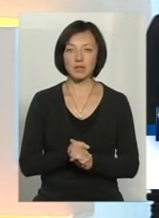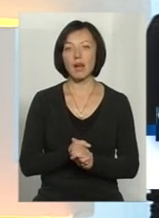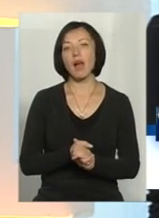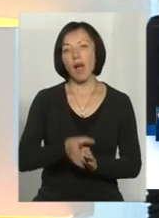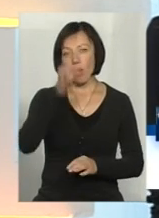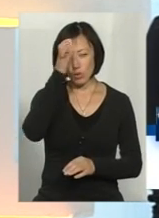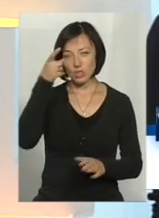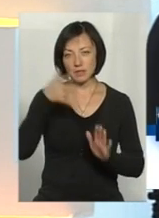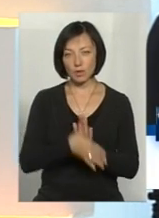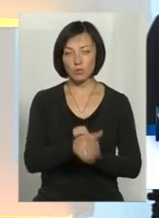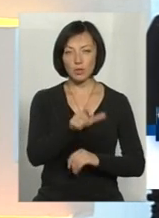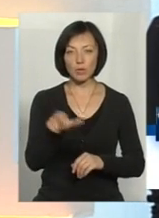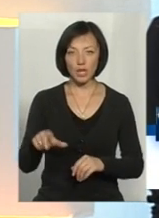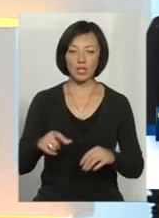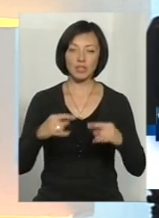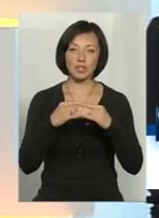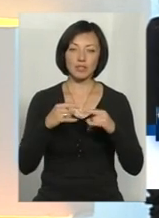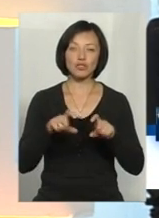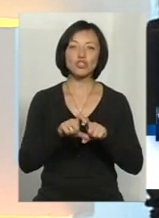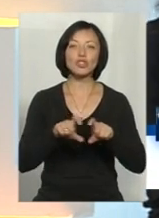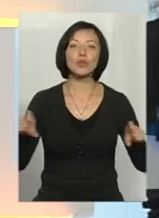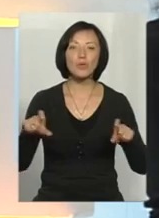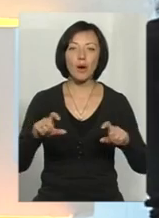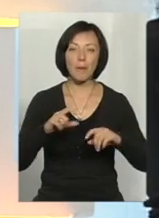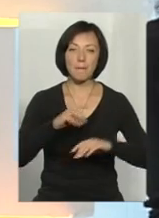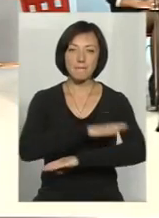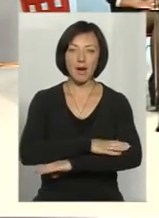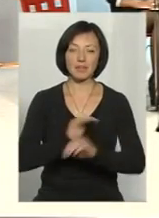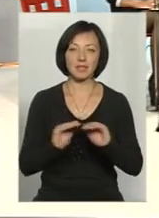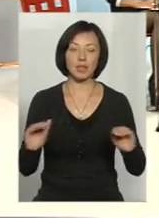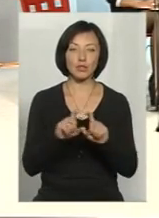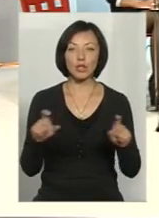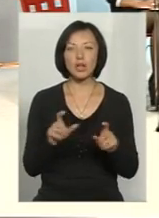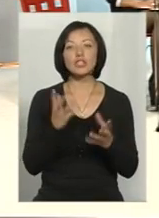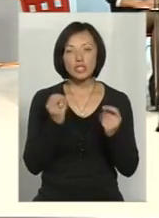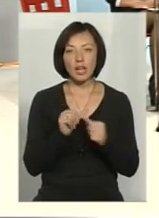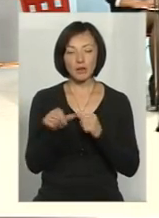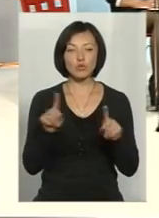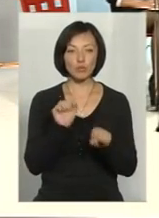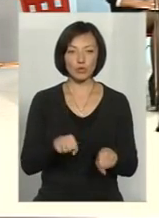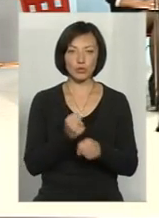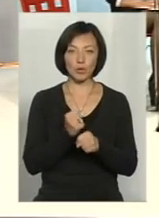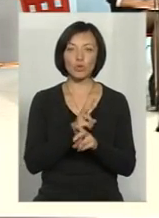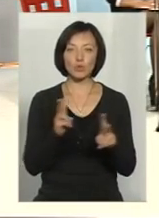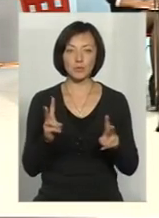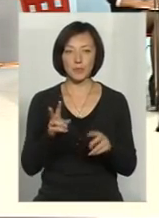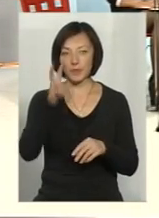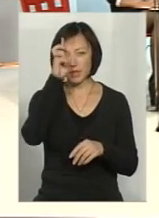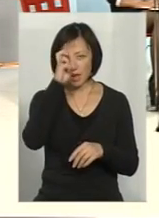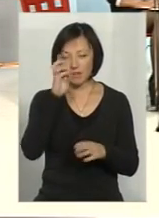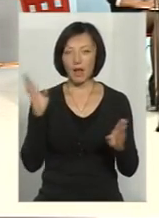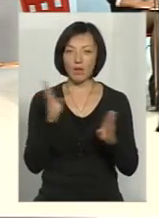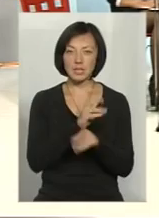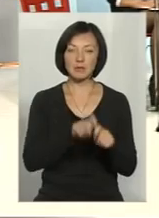екологічна свідомість з шкільної парти, з дитячого садка. Окрім цього, що можна зробити? Хто має робити? Державна екологічна